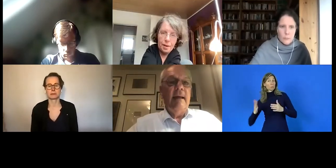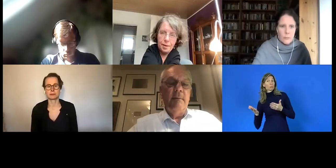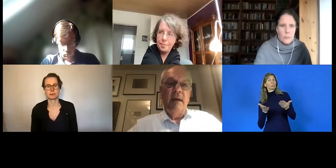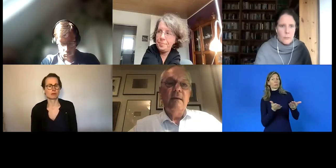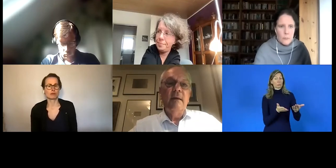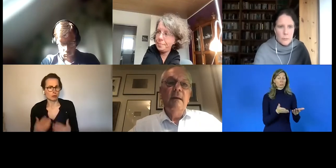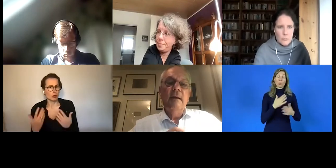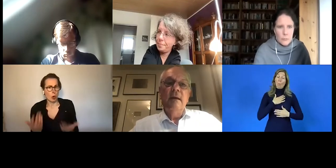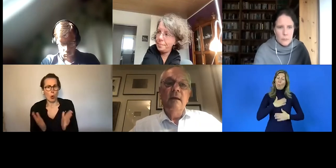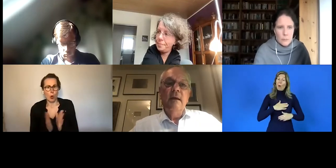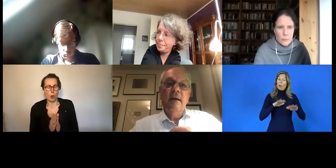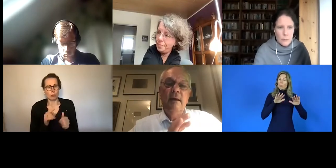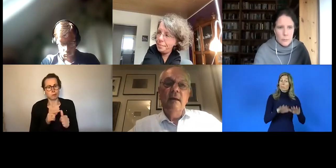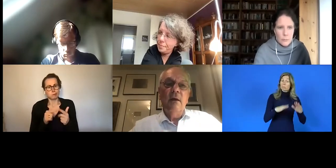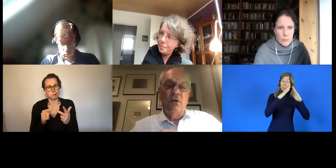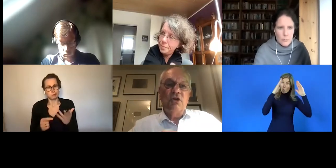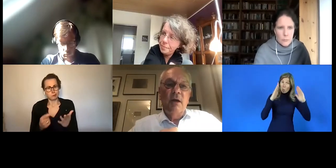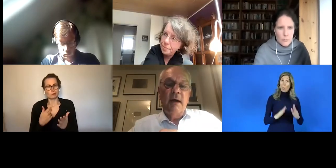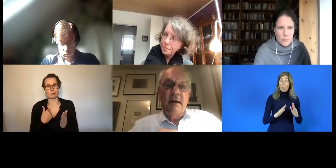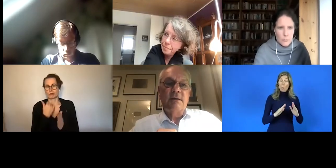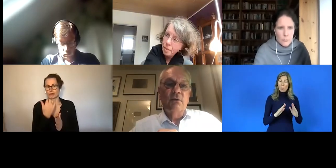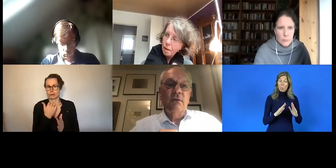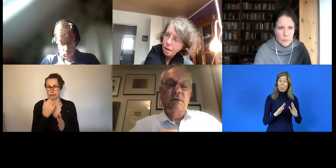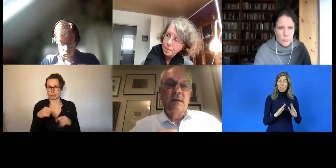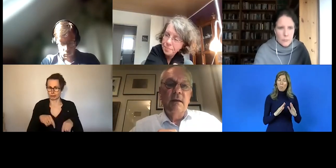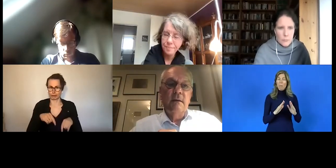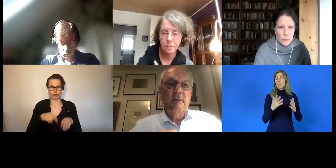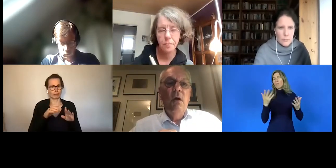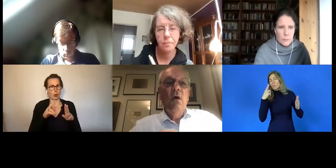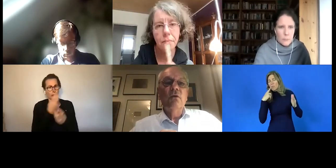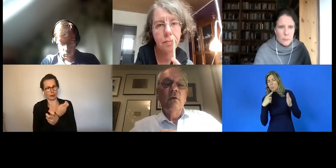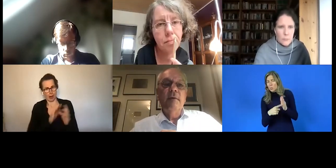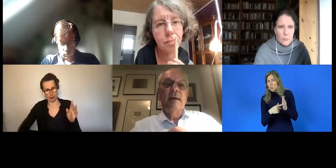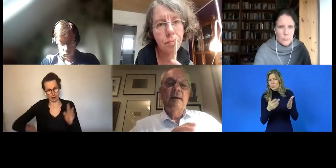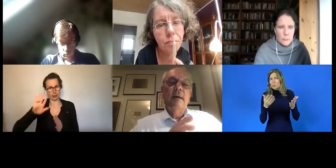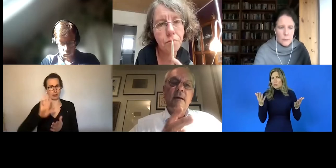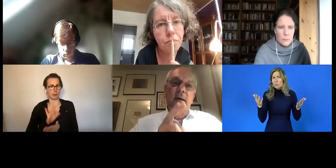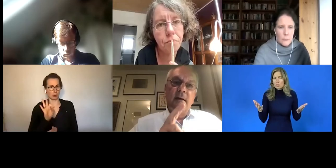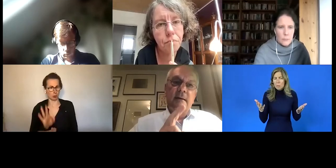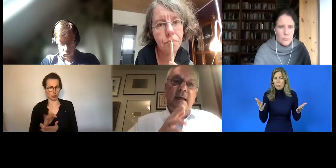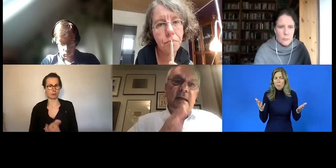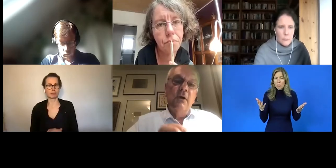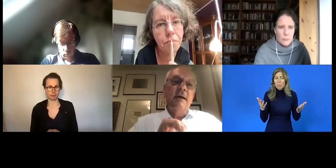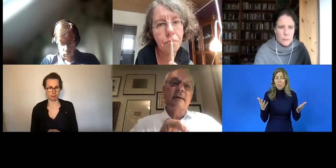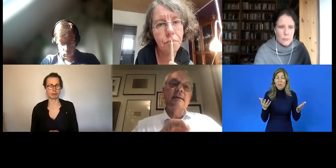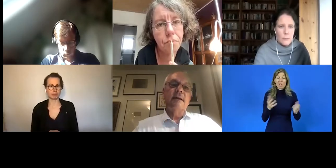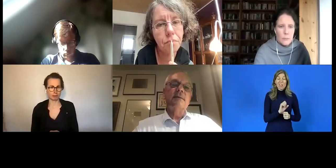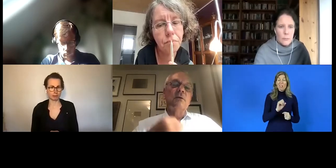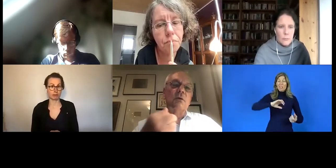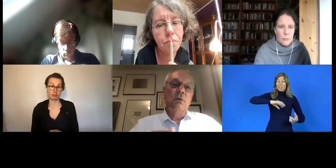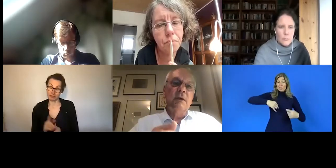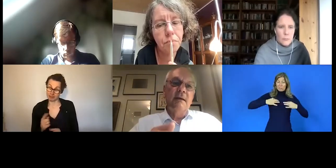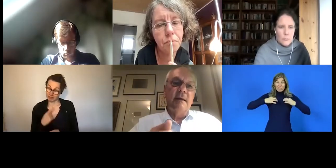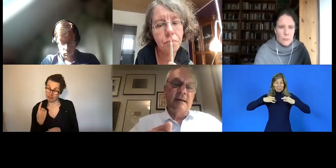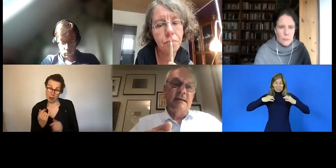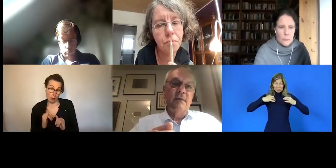einige Elemente, die hier in der Ostsee immer ganz gut funktionieren und wo wir das Glück hatten, dass wir